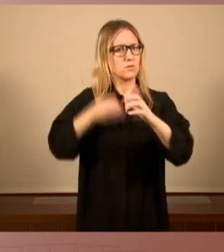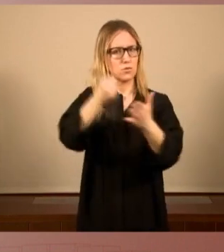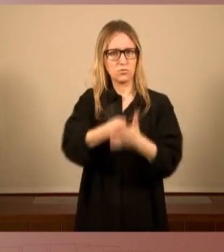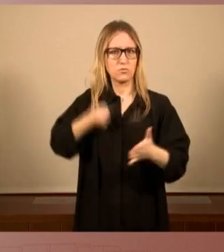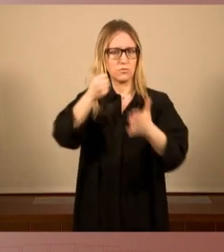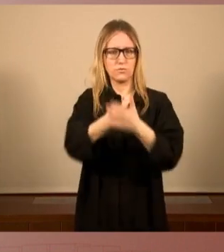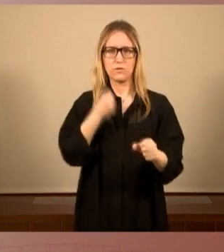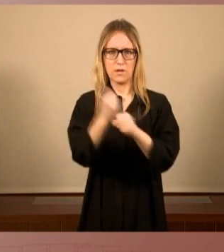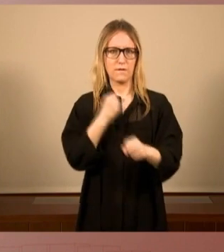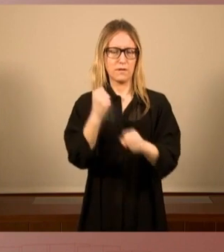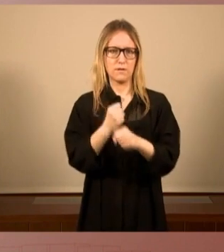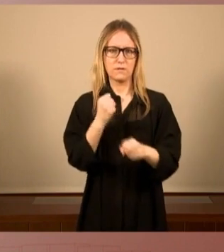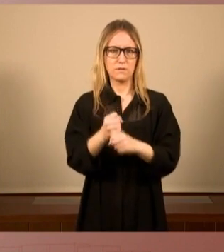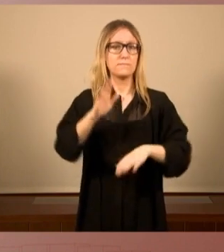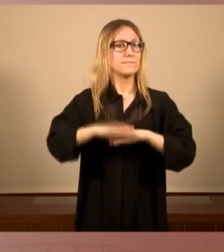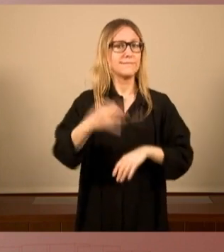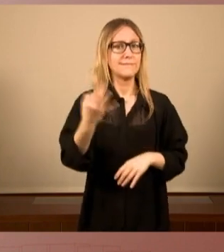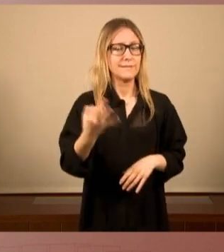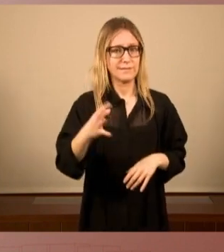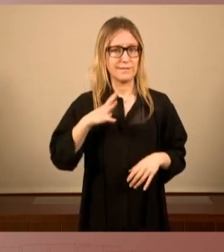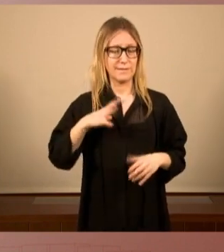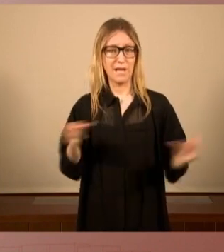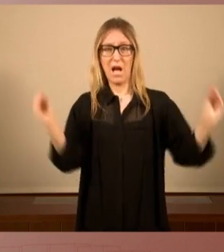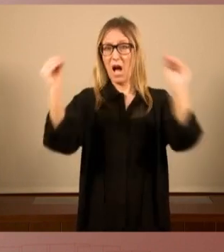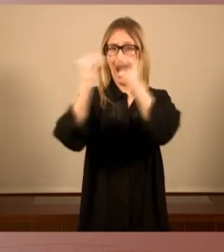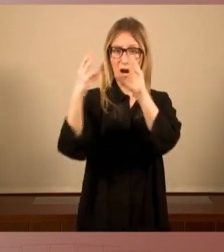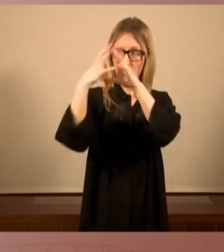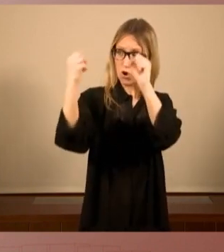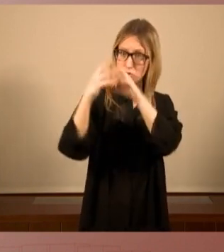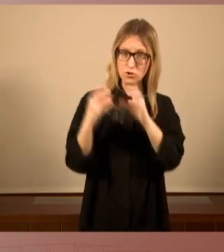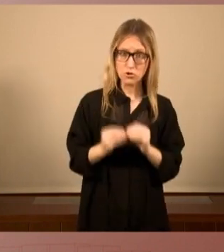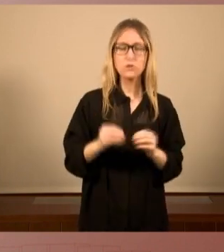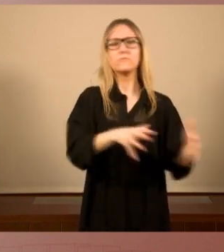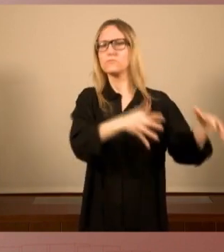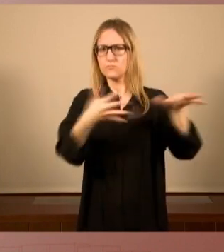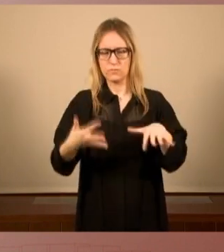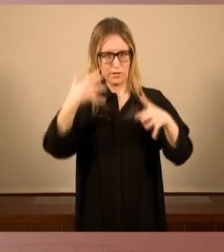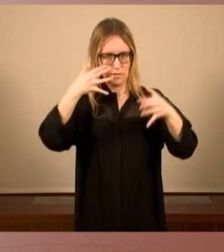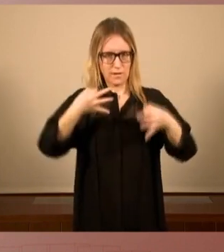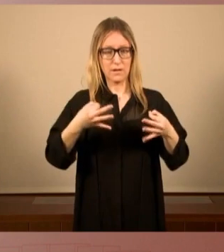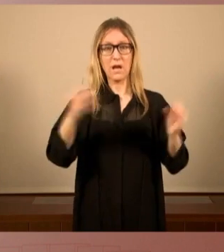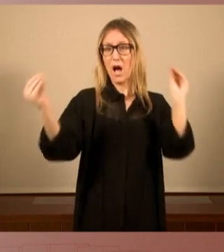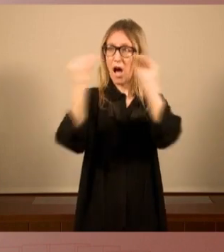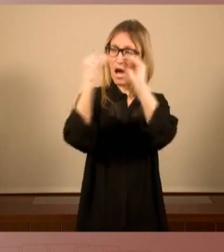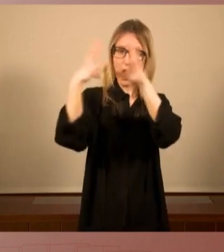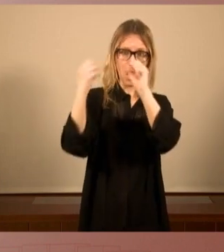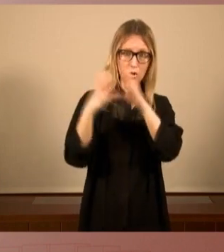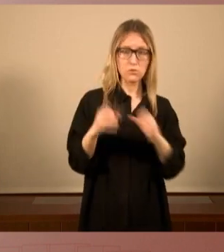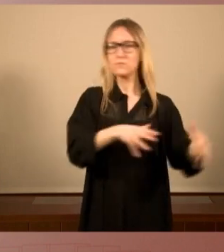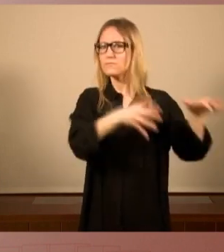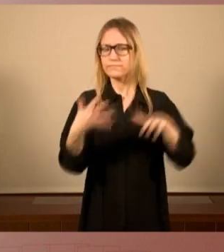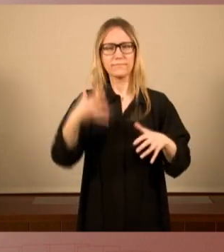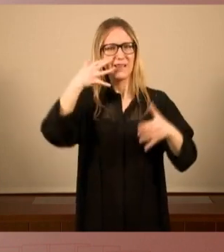treballant perquè aquests aquests acords es materialitzin perquè aquests acords avancin i perquè els puguem